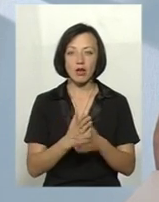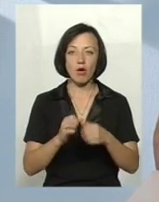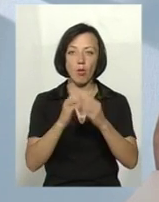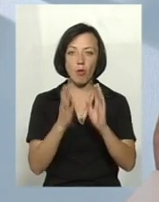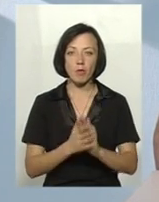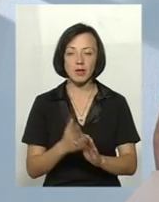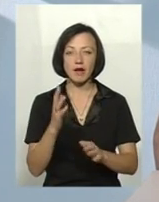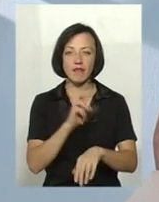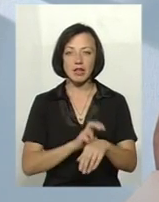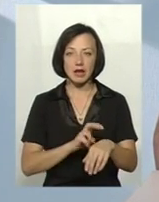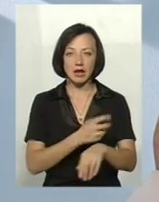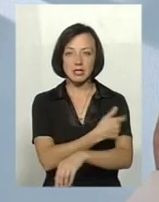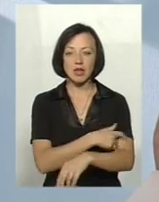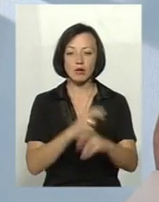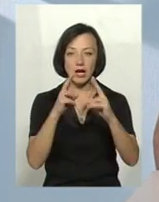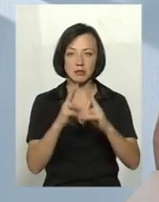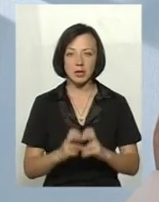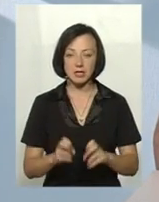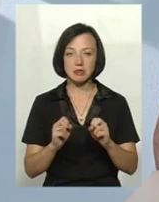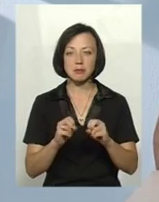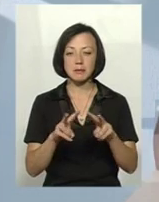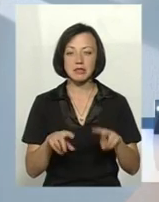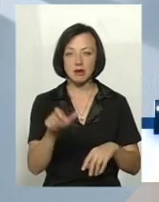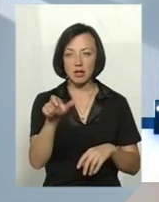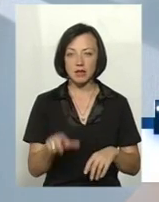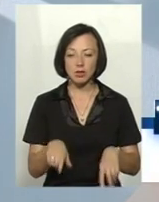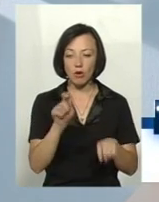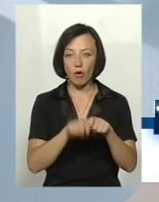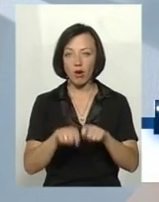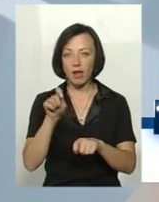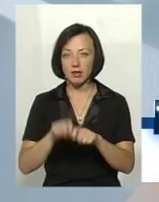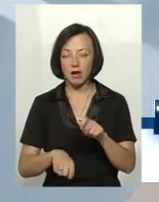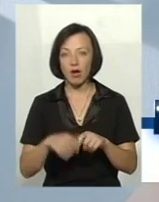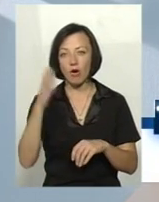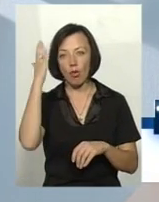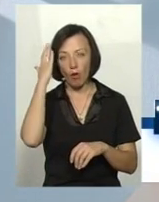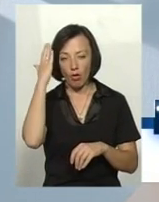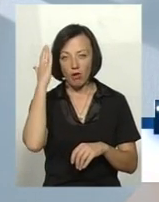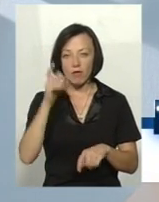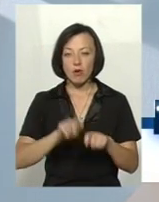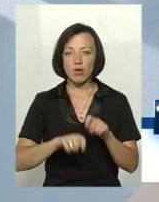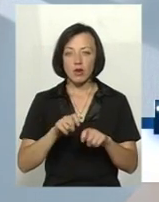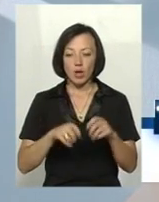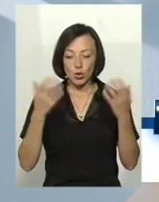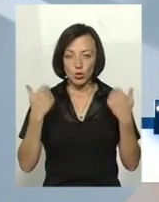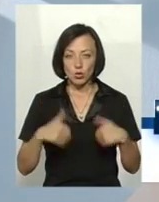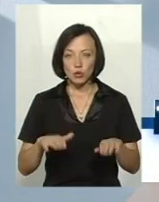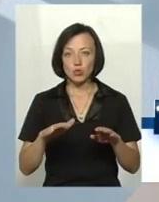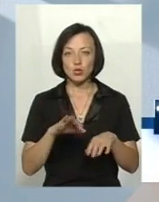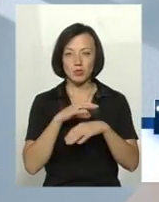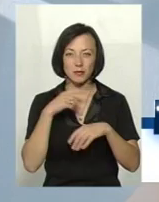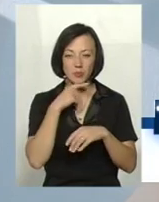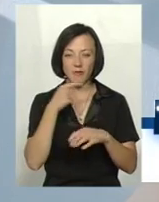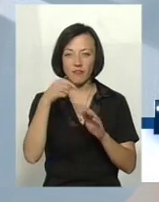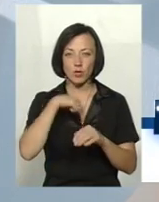ветеринарно-санітарної експертизи, тобто спеціаліст оглядає голову, оглядає тушу тварини, оглядає